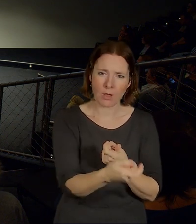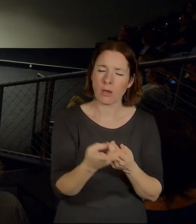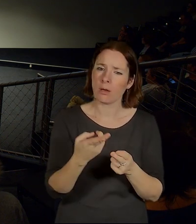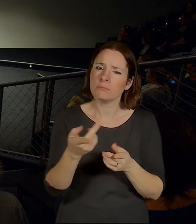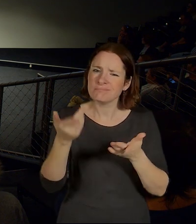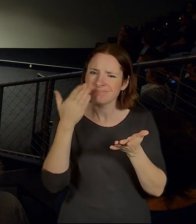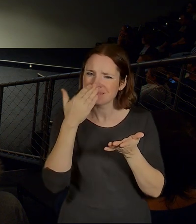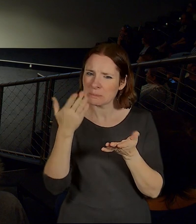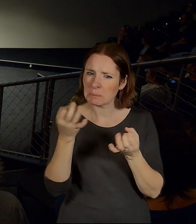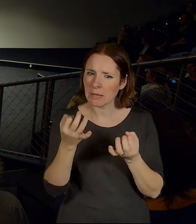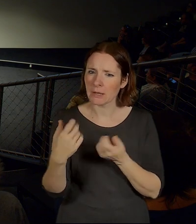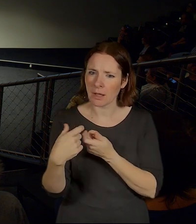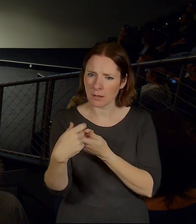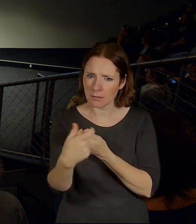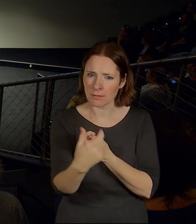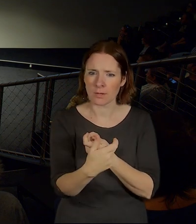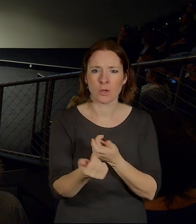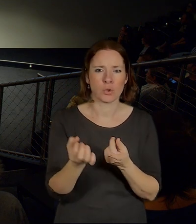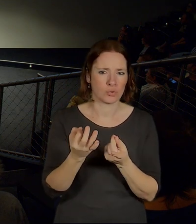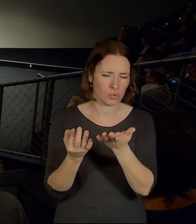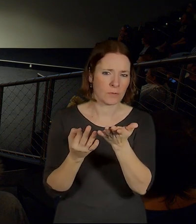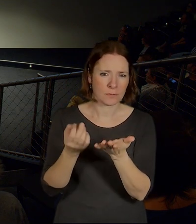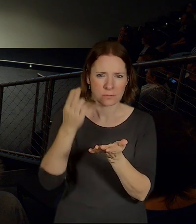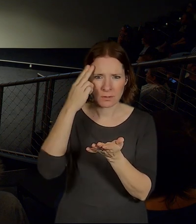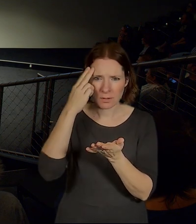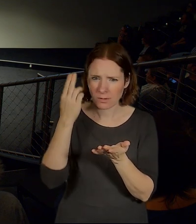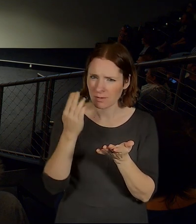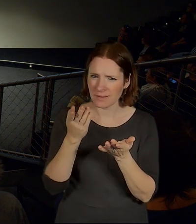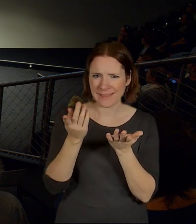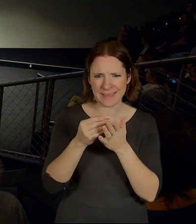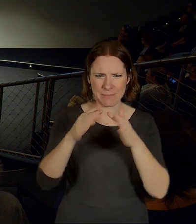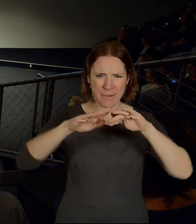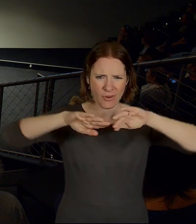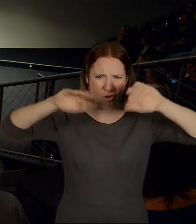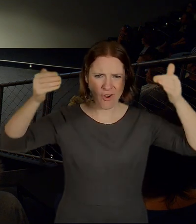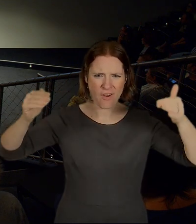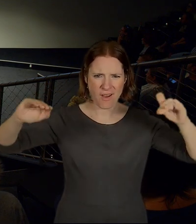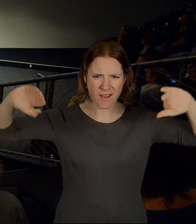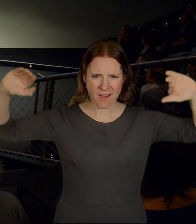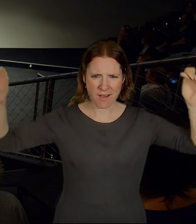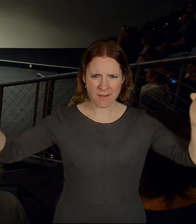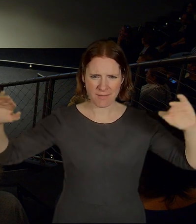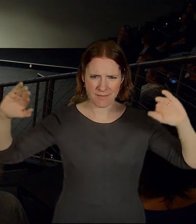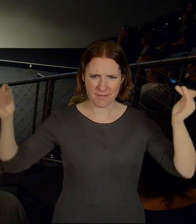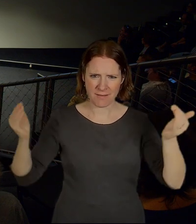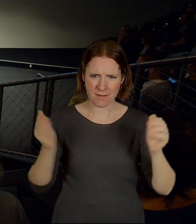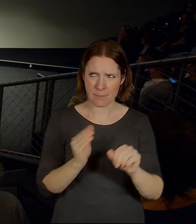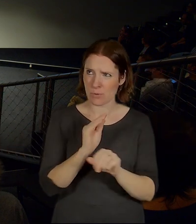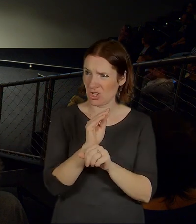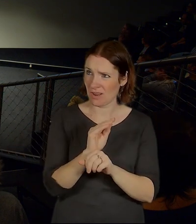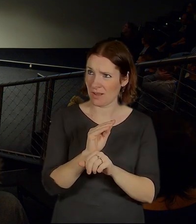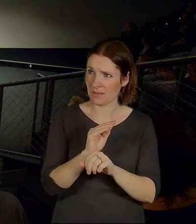který znáte, který jsou docela signifikantní. Ale je to divný, mít tam dole ty vlašťovky a nad tím zase nějakou střechu a most.